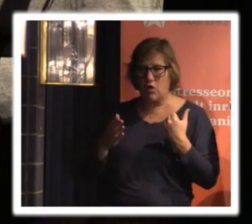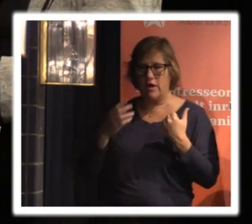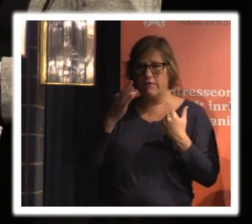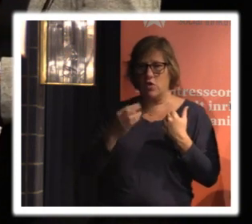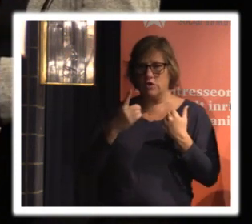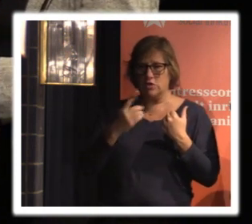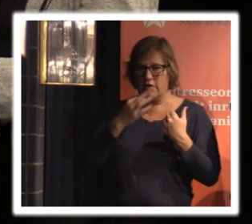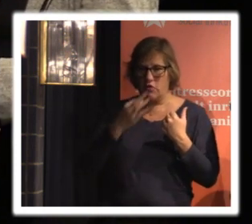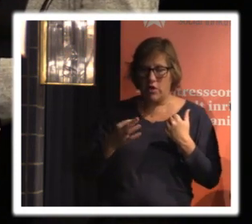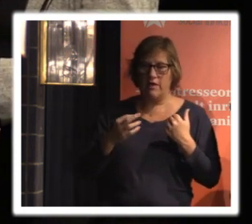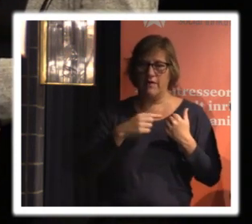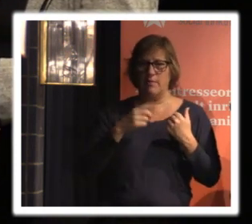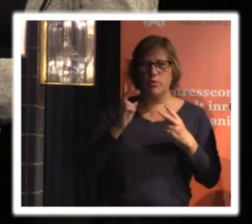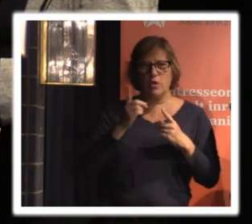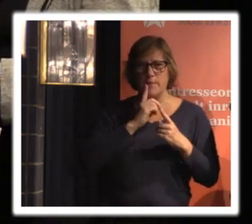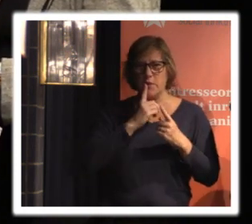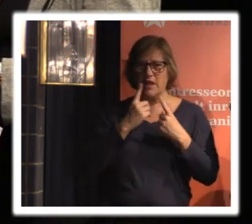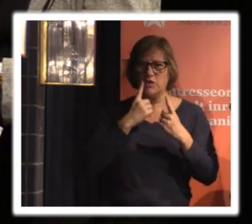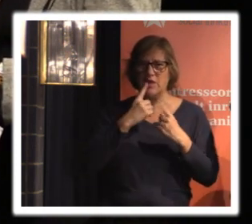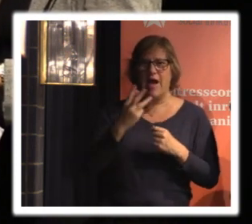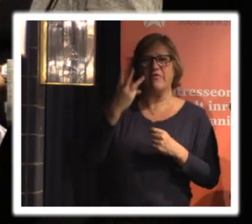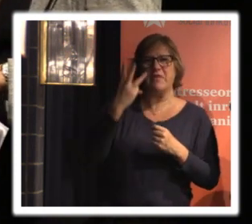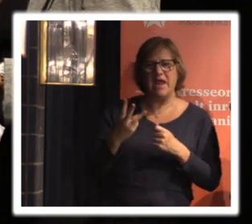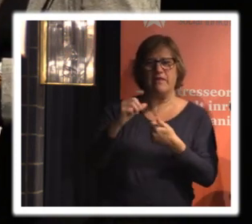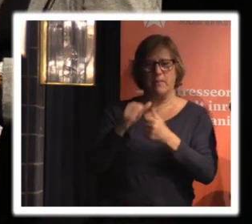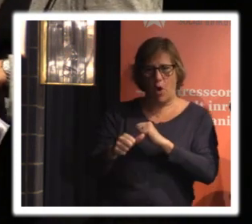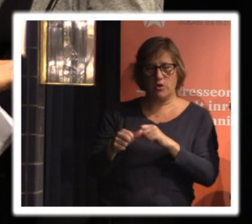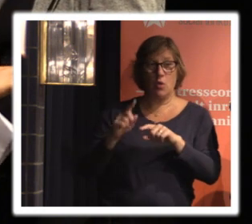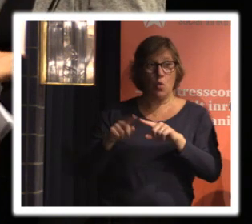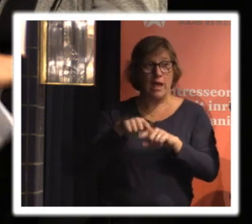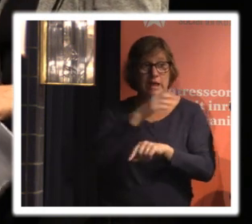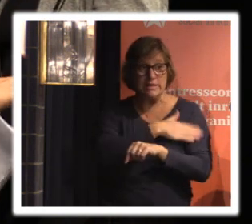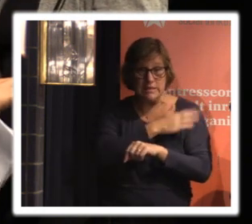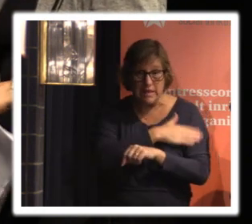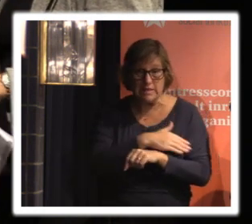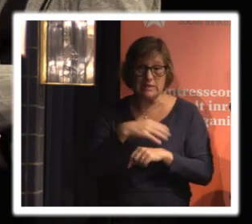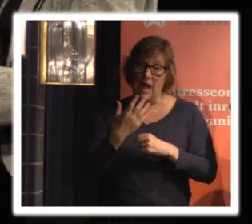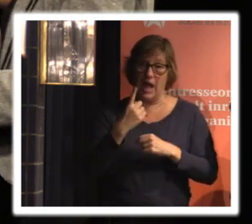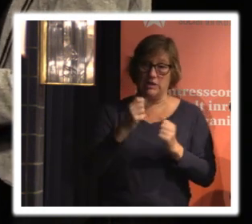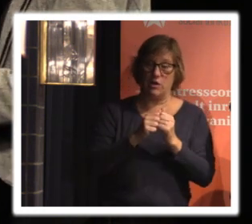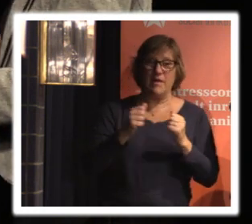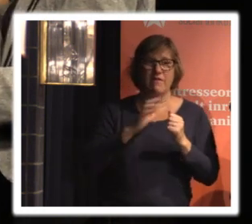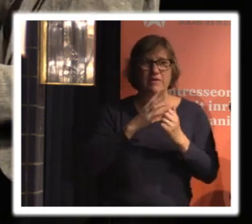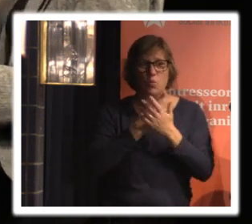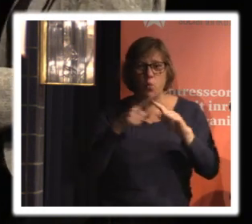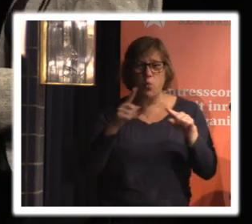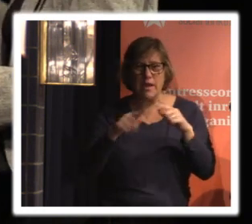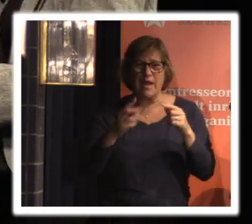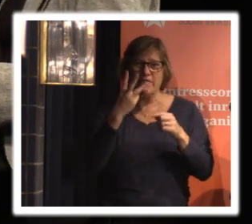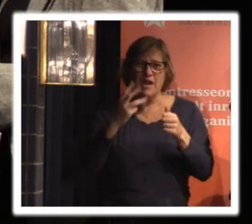tredjepart alltså olika tjänster är ju en sak men det finns ju massa olika tredjepart jag menar jag pratade om